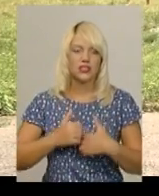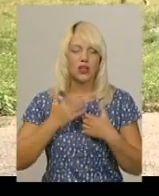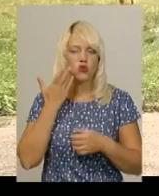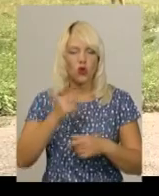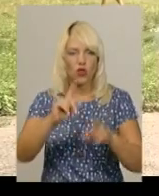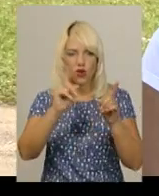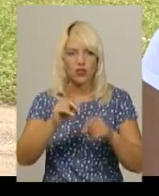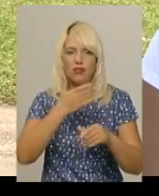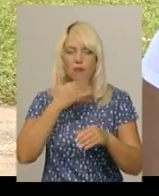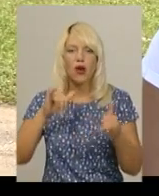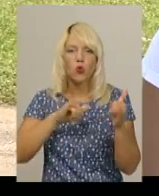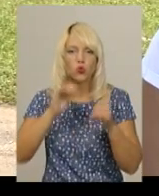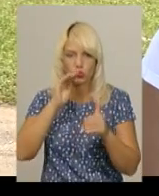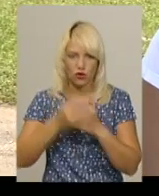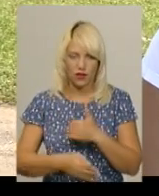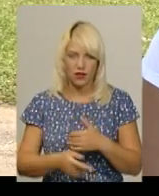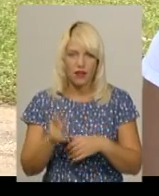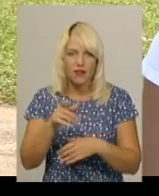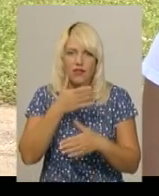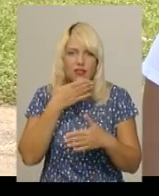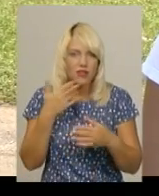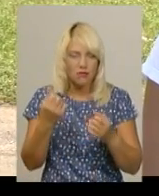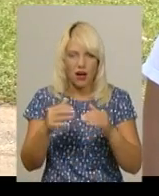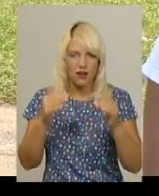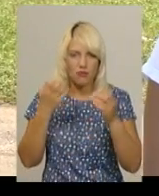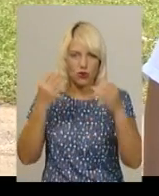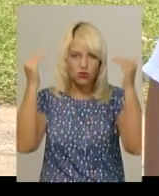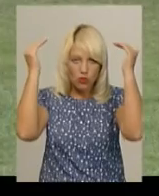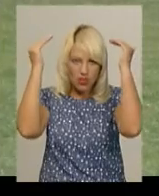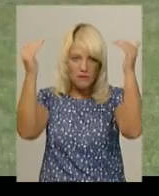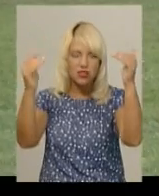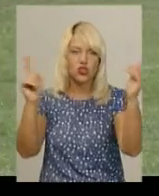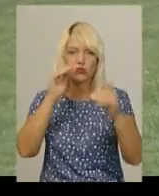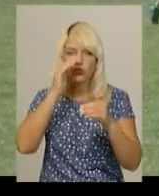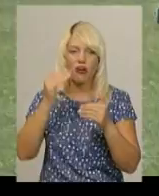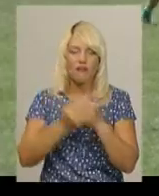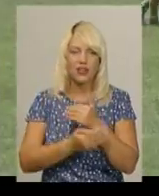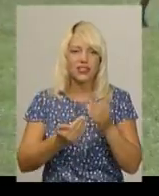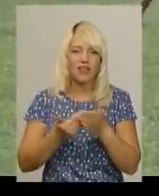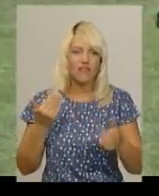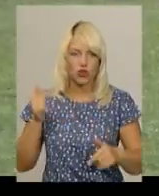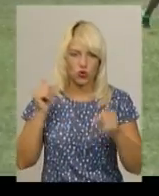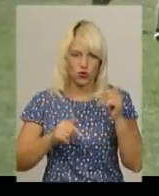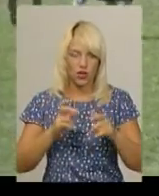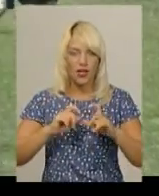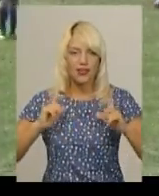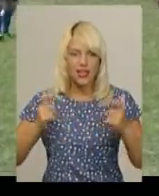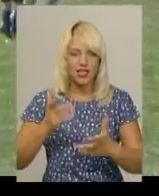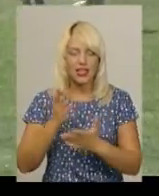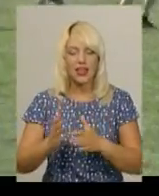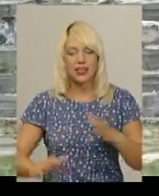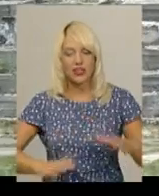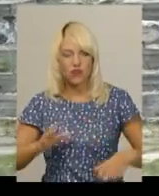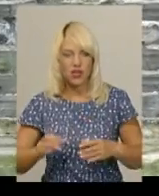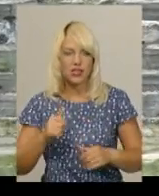і немає де сховатися. Навіть немає навісу, елементарно, щоб сховатися від дощу. На стадіоні відбувається і тренування та змагання з футболу. На